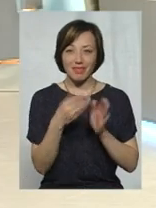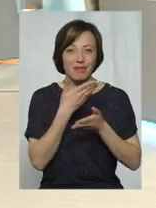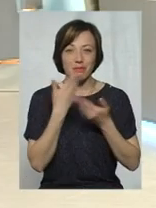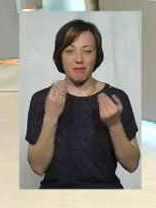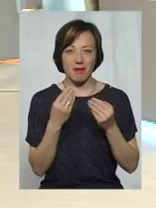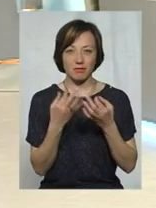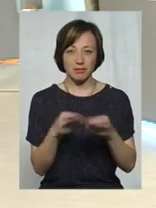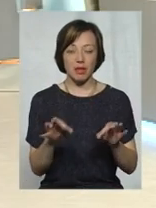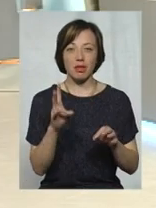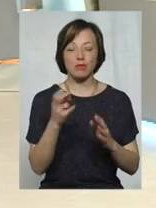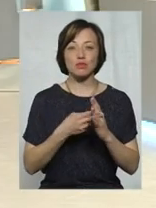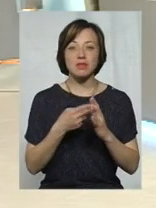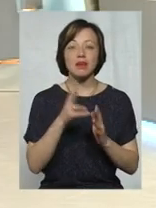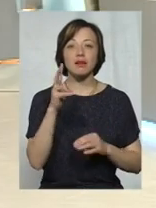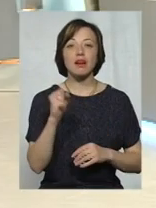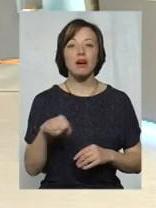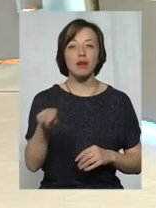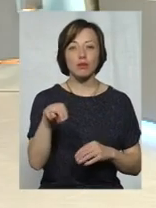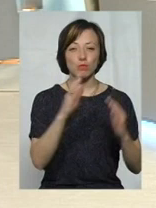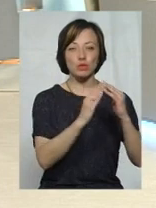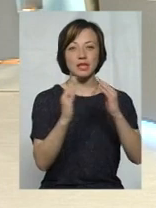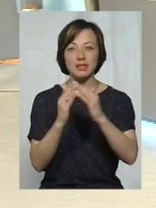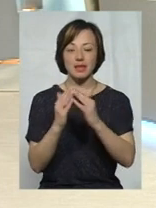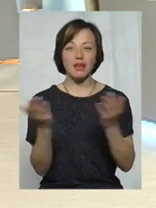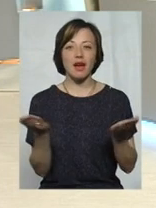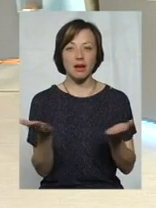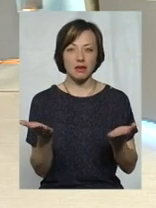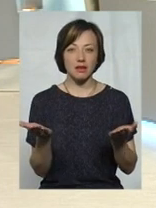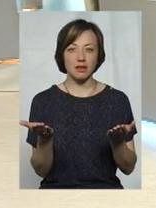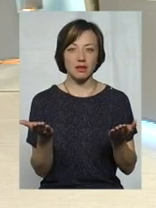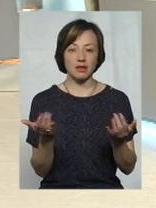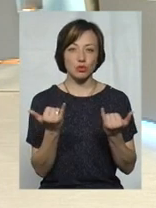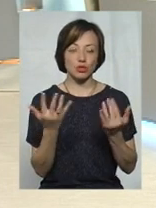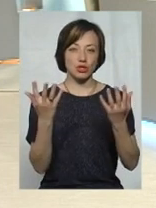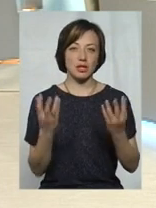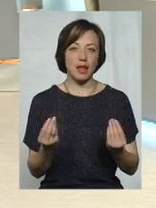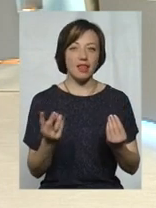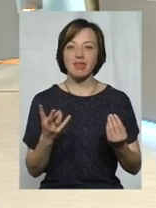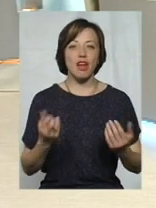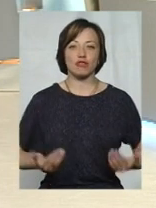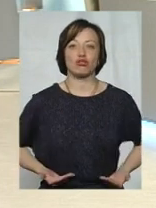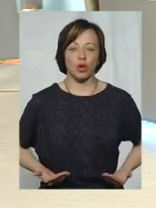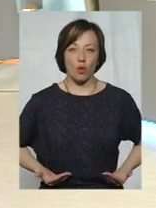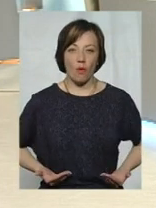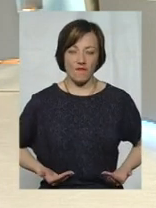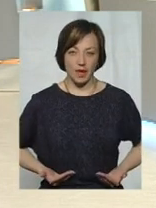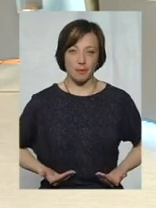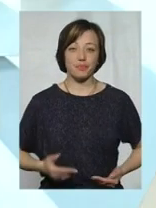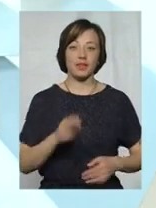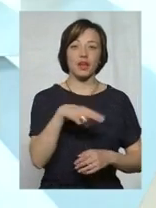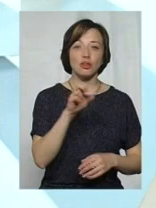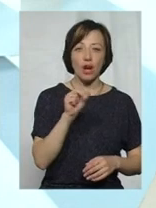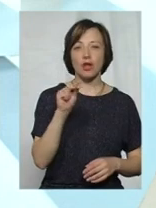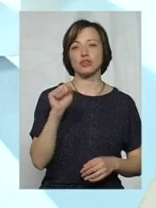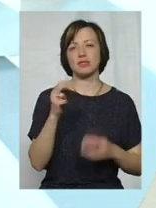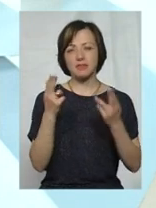субсидій на будинки, які на сьогоднішній день є нежитловими. Тобто, дачі, там